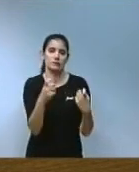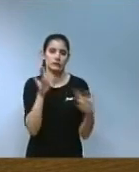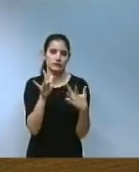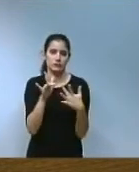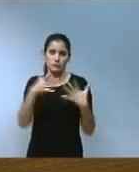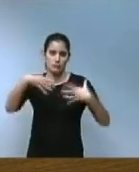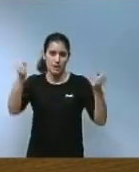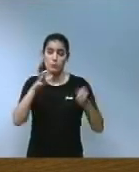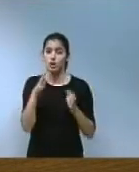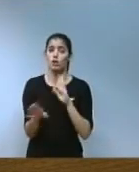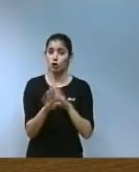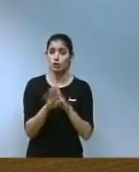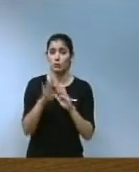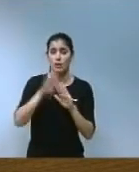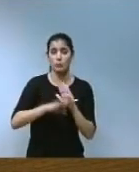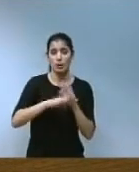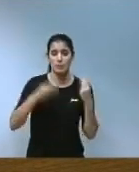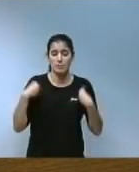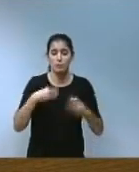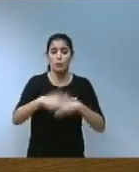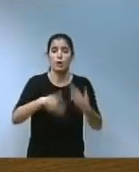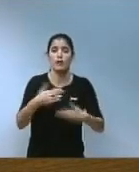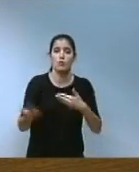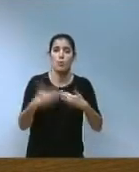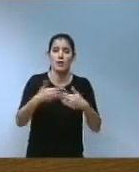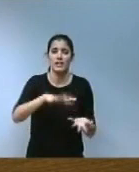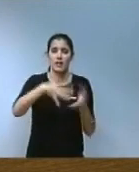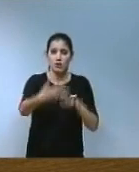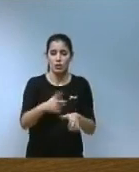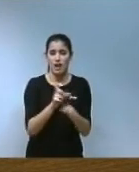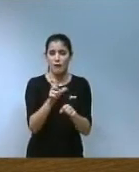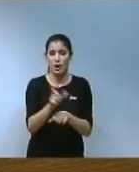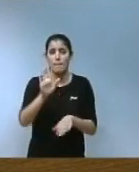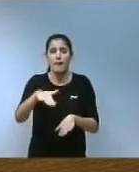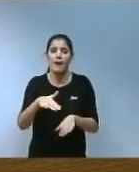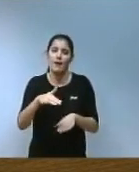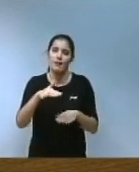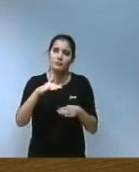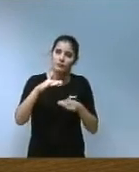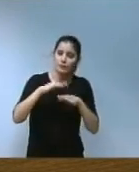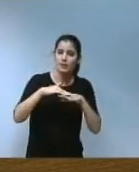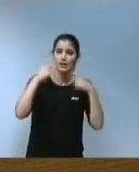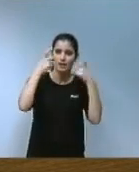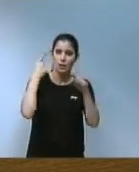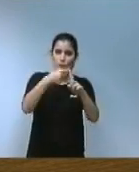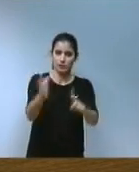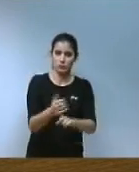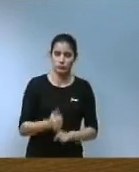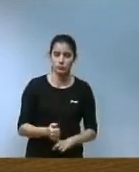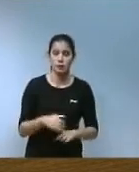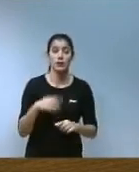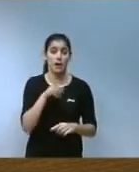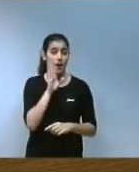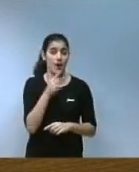És per això que continuarem amb el procés de modernització de la Vora per a possibilitar eixos objectius. Com he dit, és